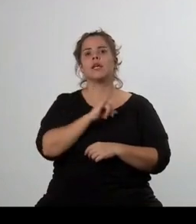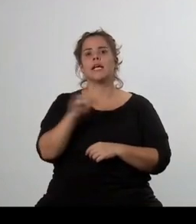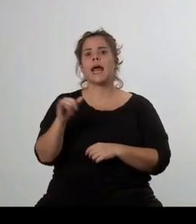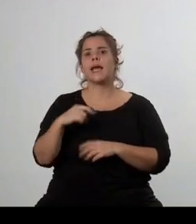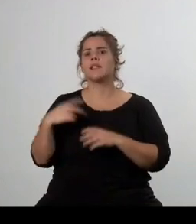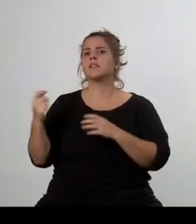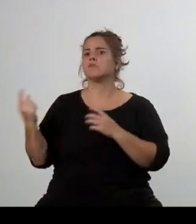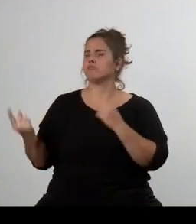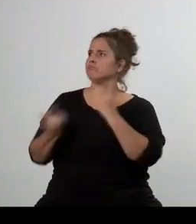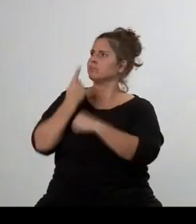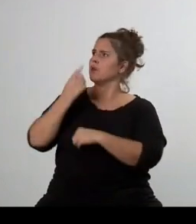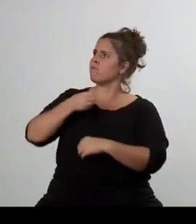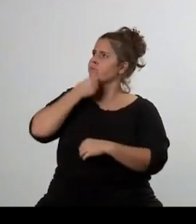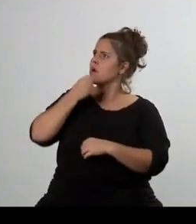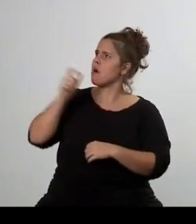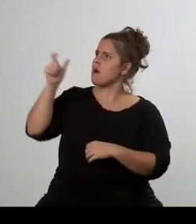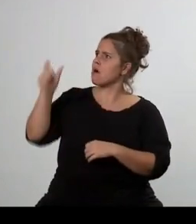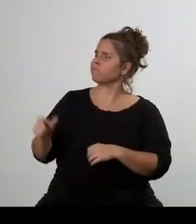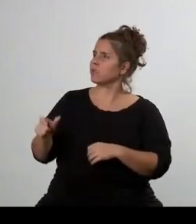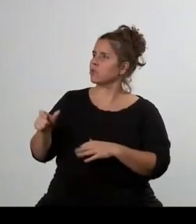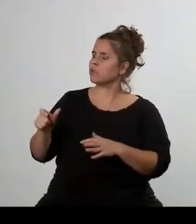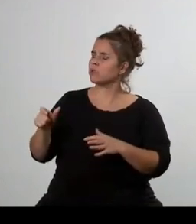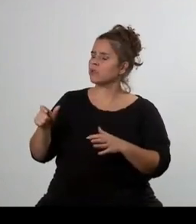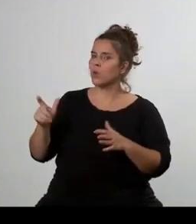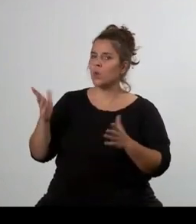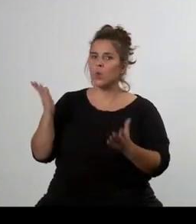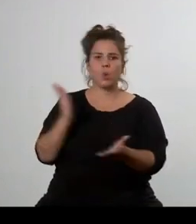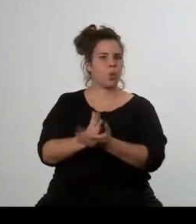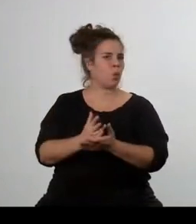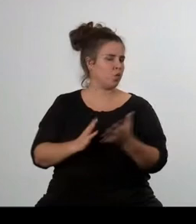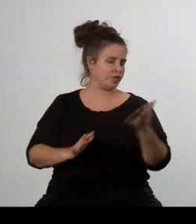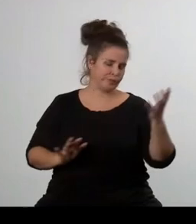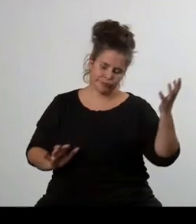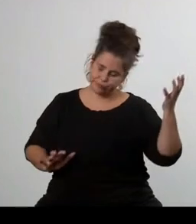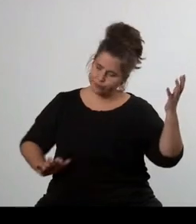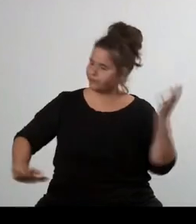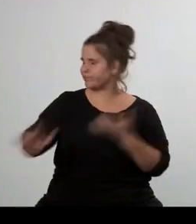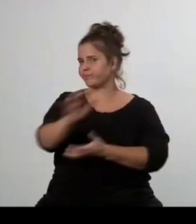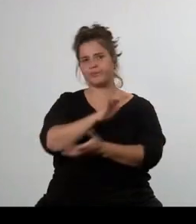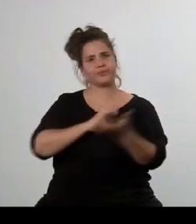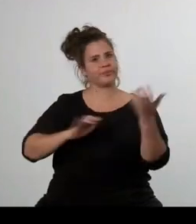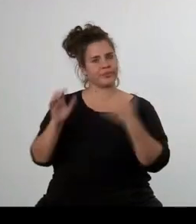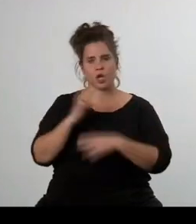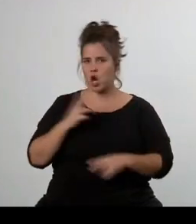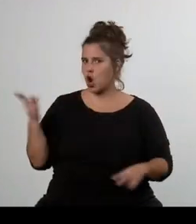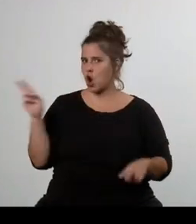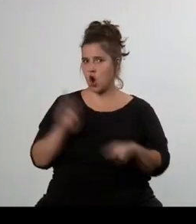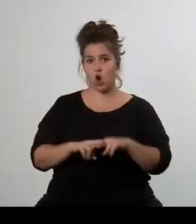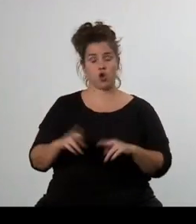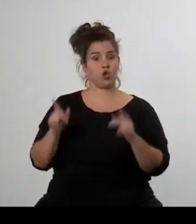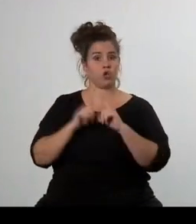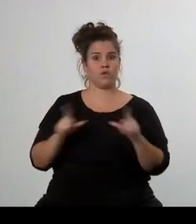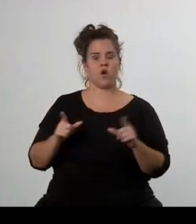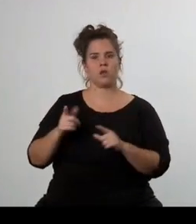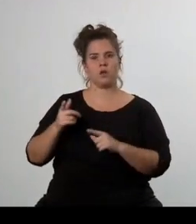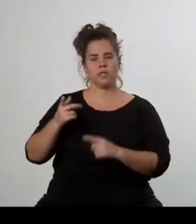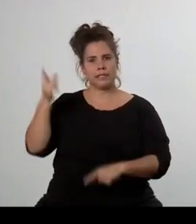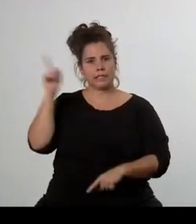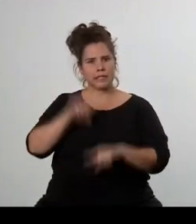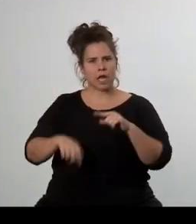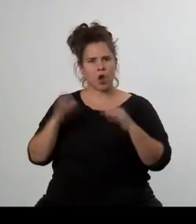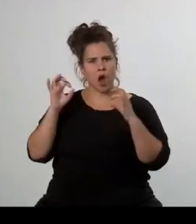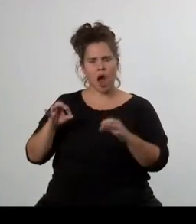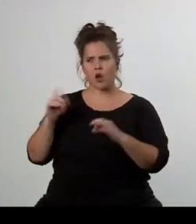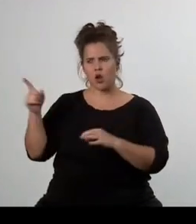výrazně horší. Nebylo to jenom způsobem, jakým vlastně převálcoval v prvním volebním období